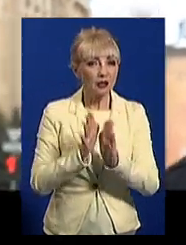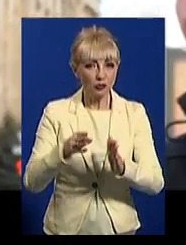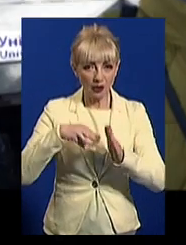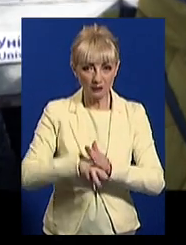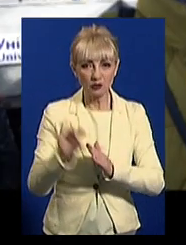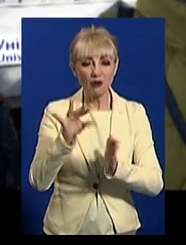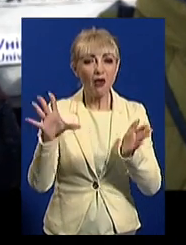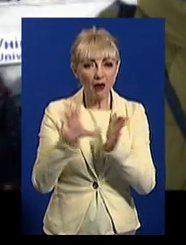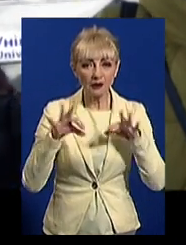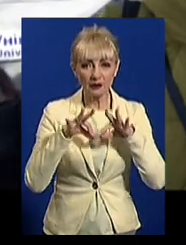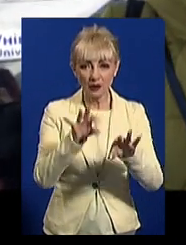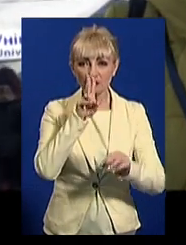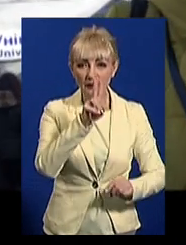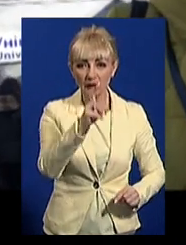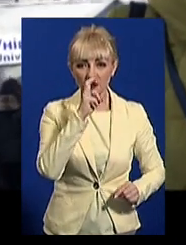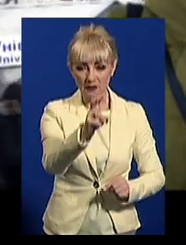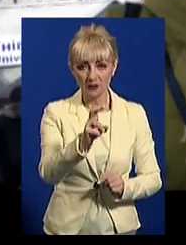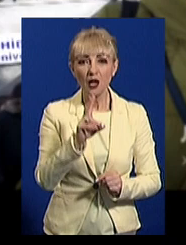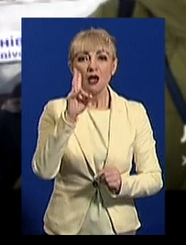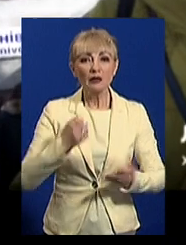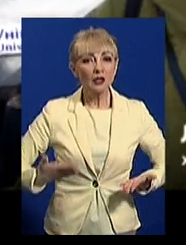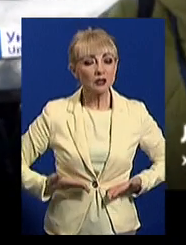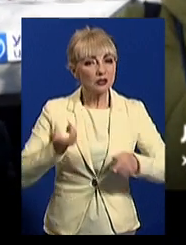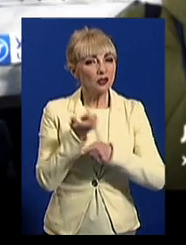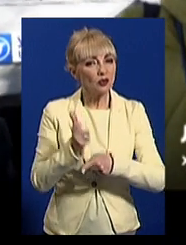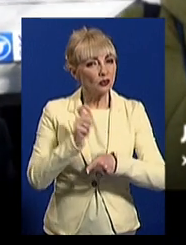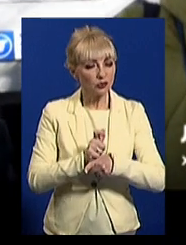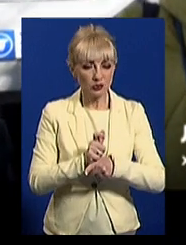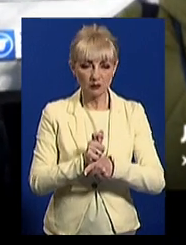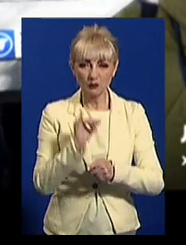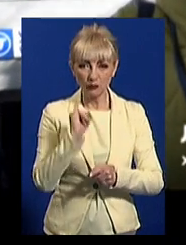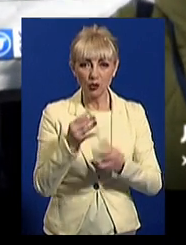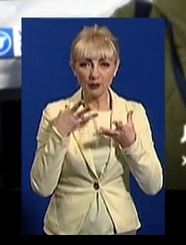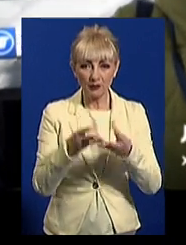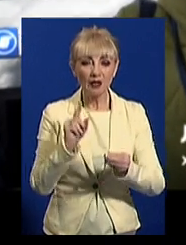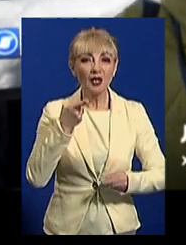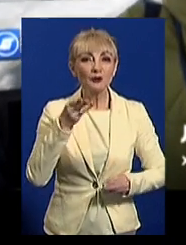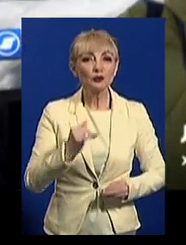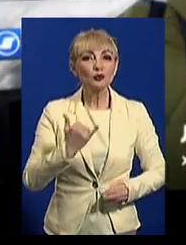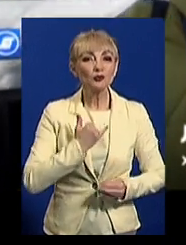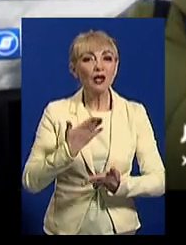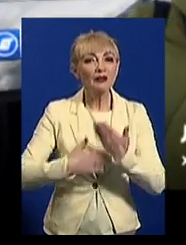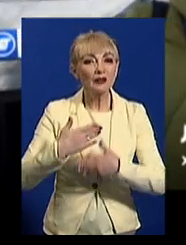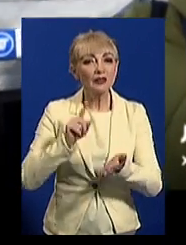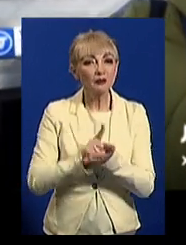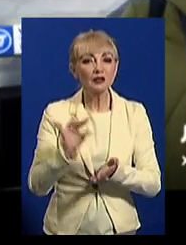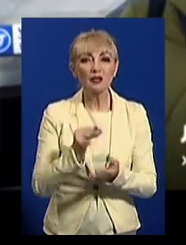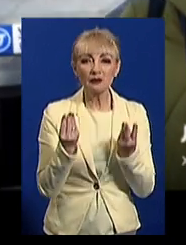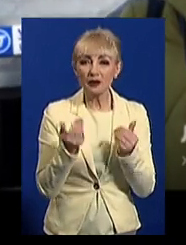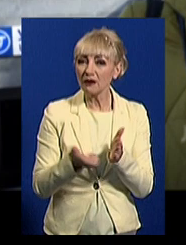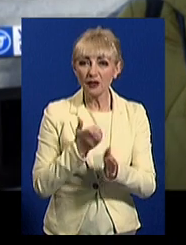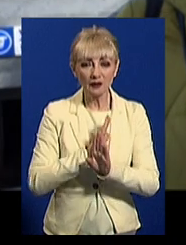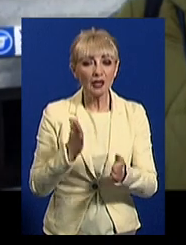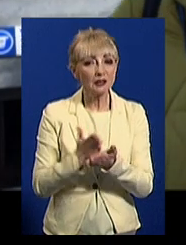електротранспорт. На життя дуже погано вплинуло, тому що в мене інвалідна пенсія і грошей не